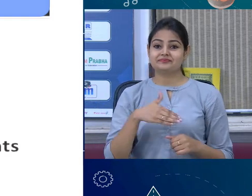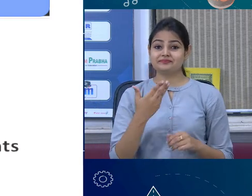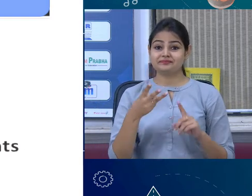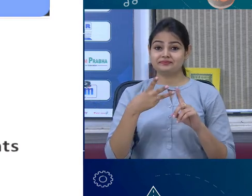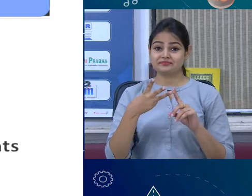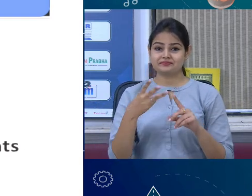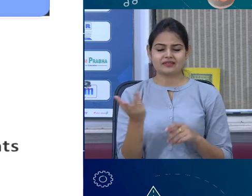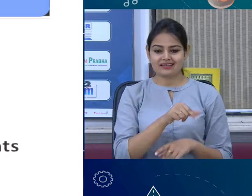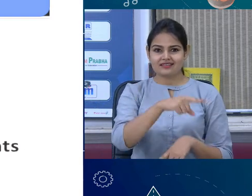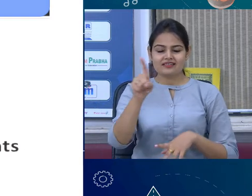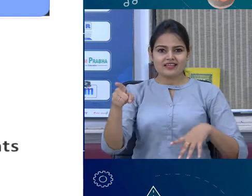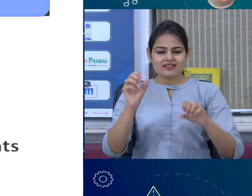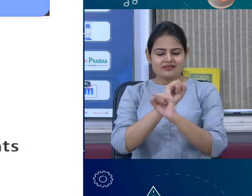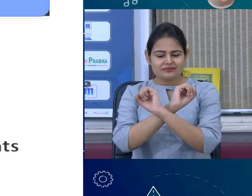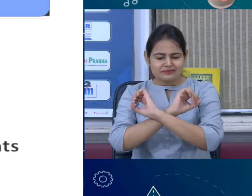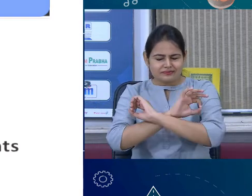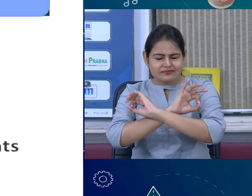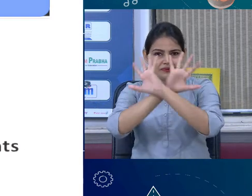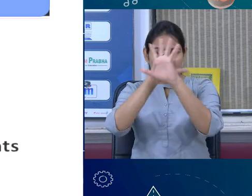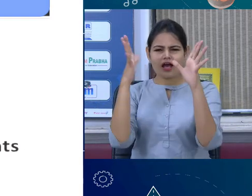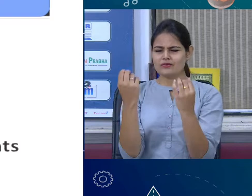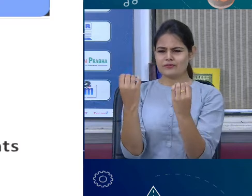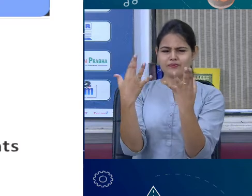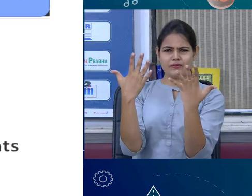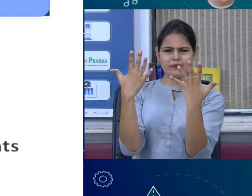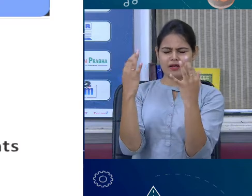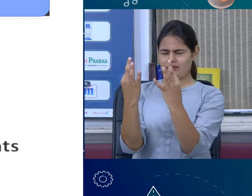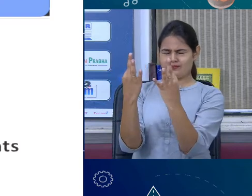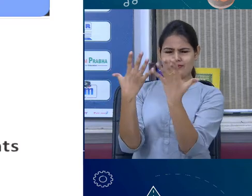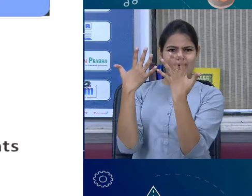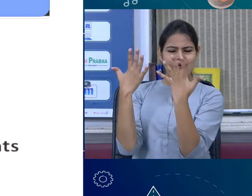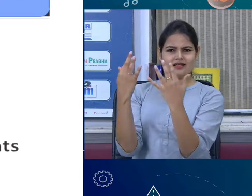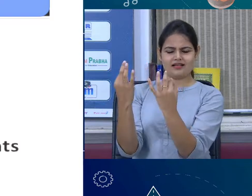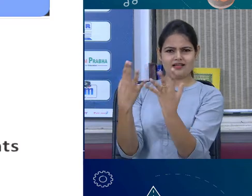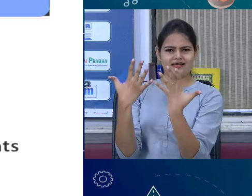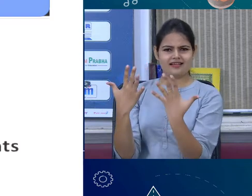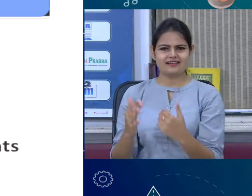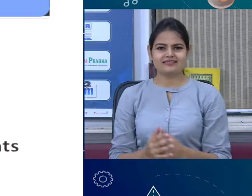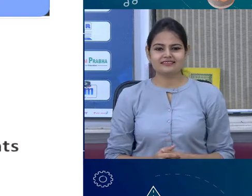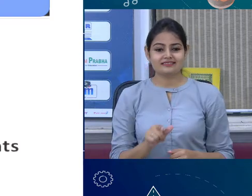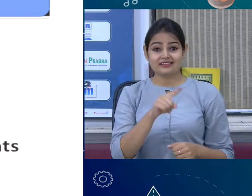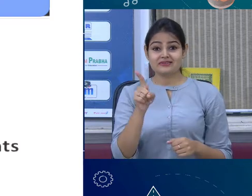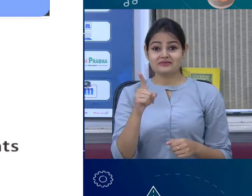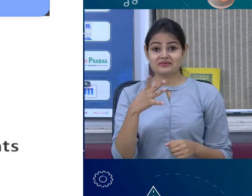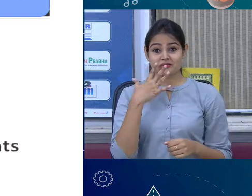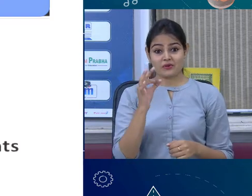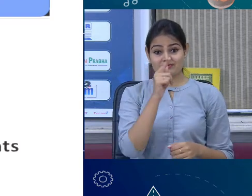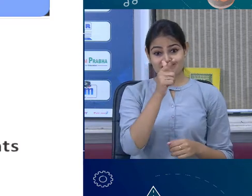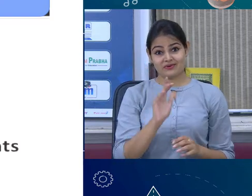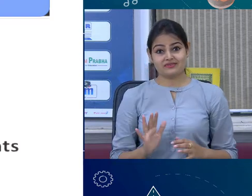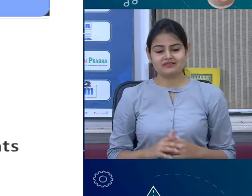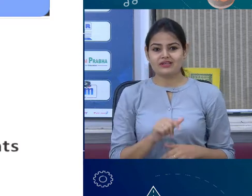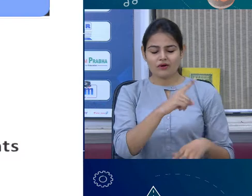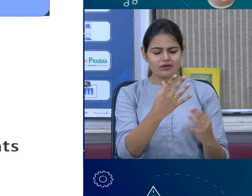shine shining of the lustrous this is the term that we use shining of the lustrous metals के अपनी एक खासियत है कि वो shine